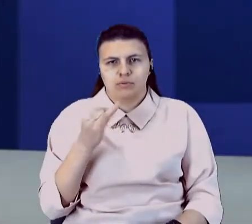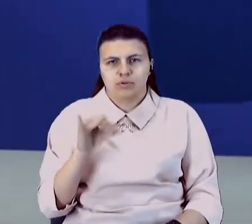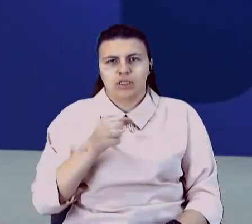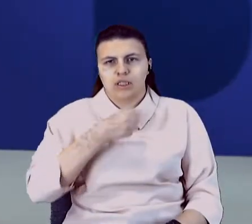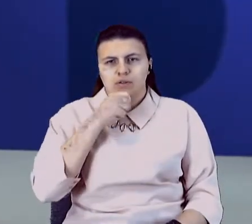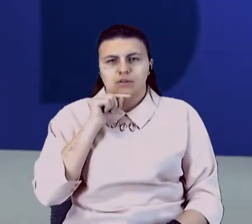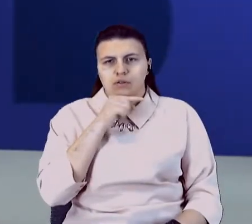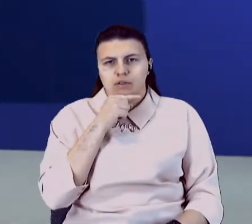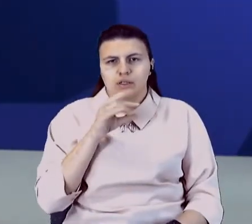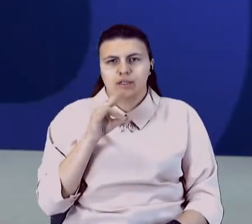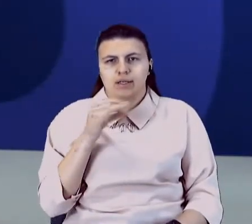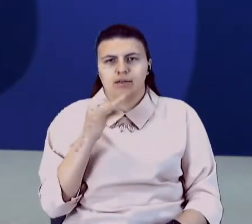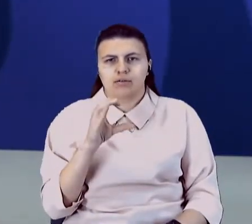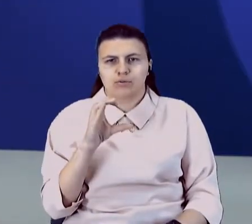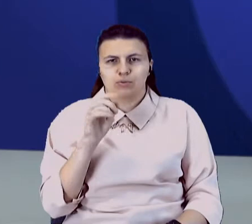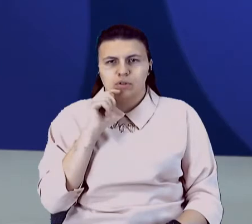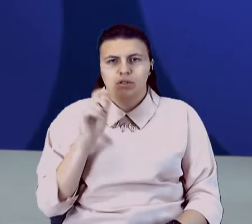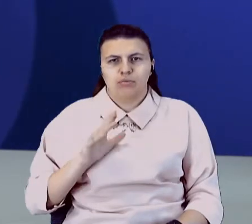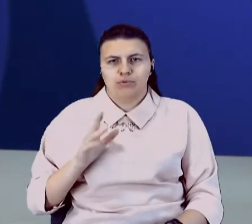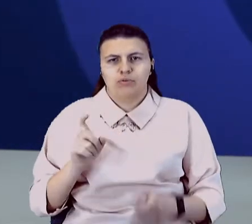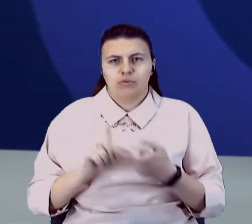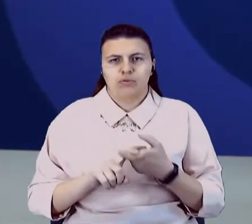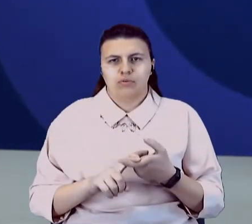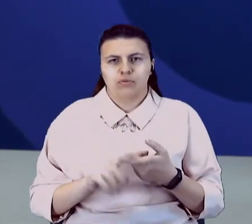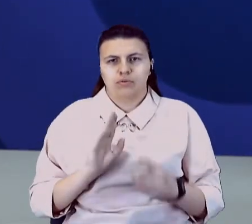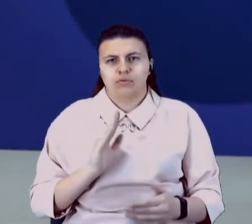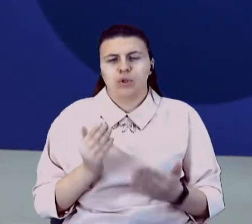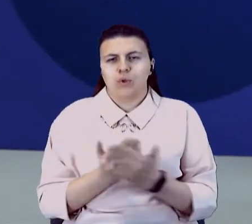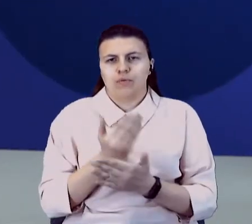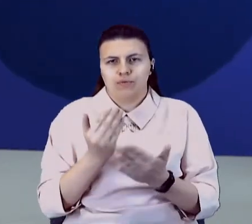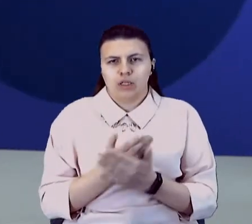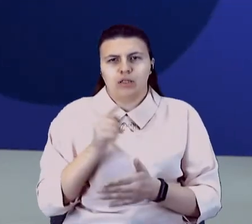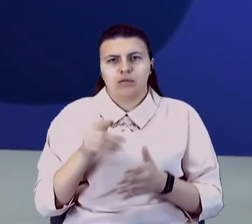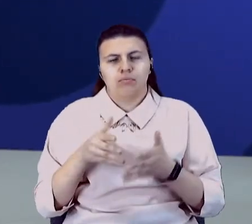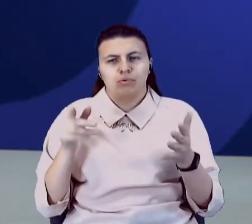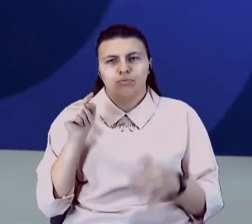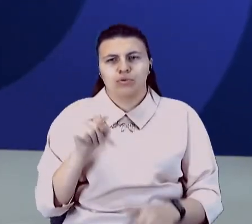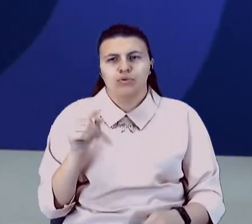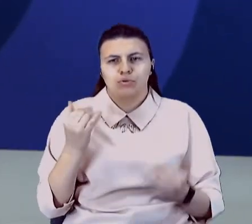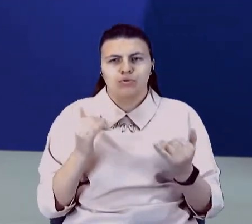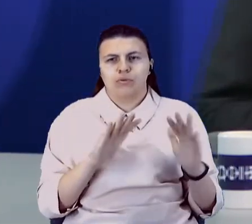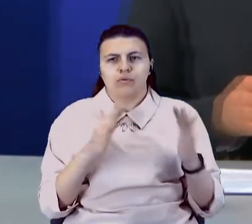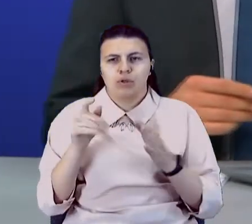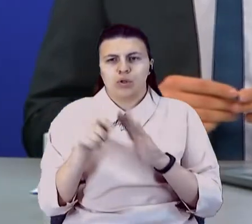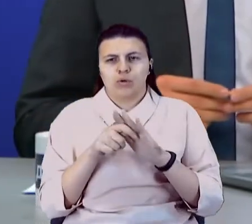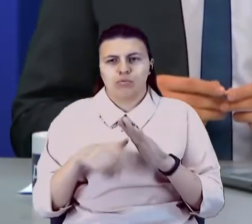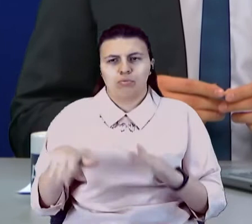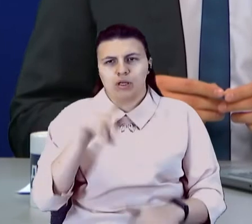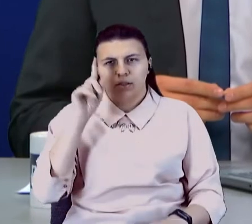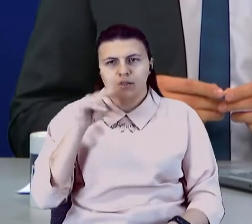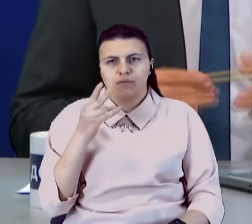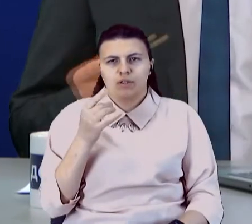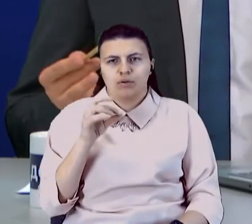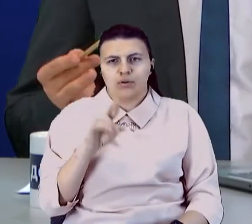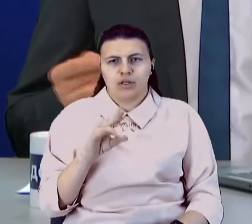України, був з нами на зв'язку. Рухаємось в бік новин. Більше про те, що сьогодні відбулося на Донбасі, з нами моя колега Вікторія Мельник.